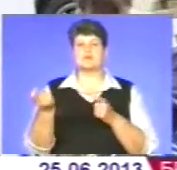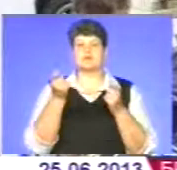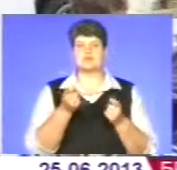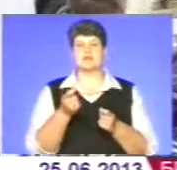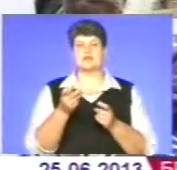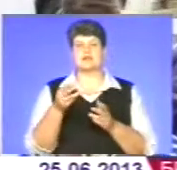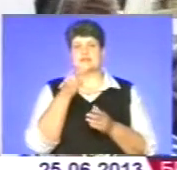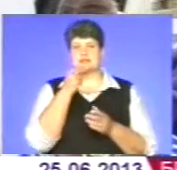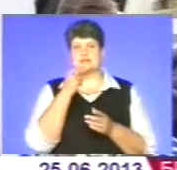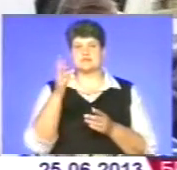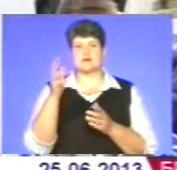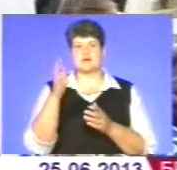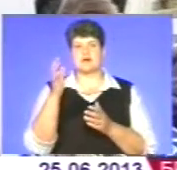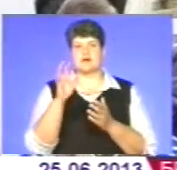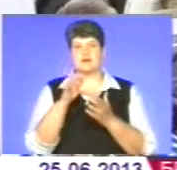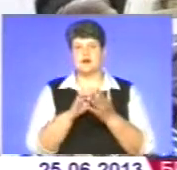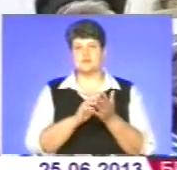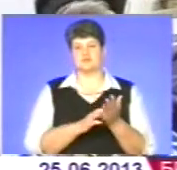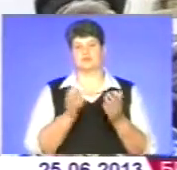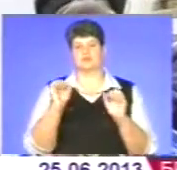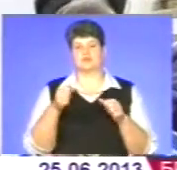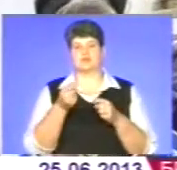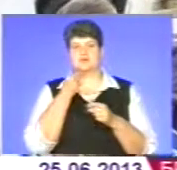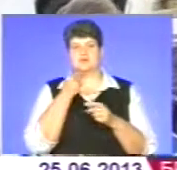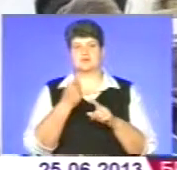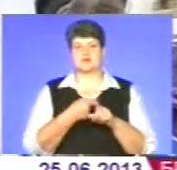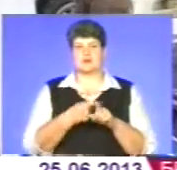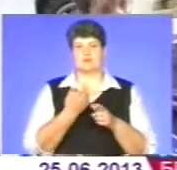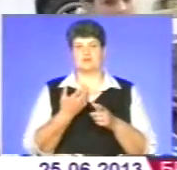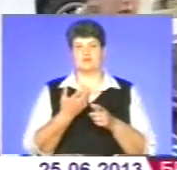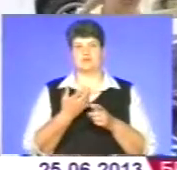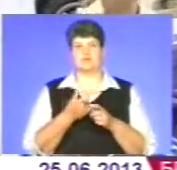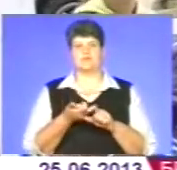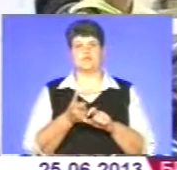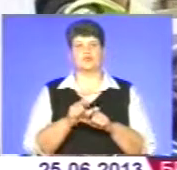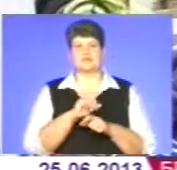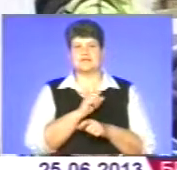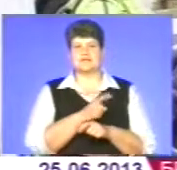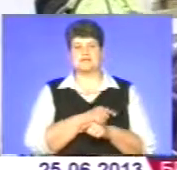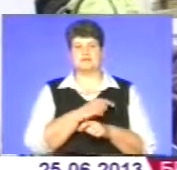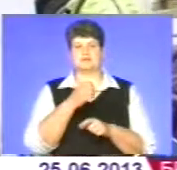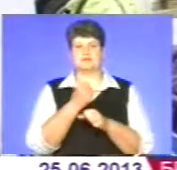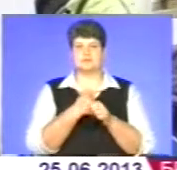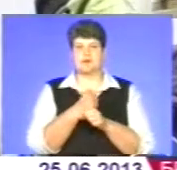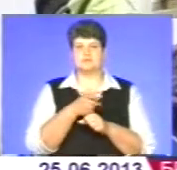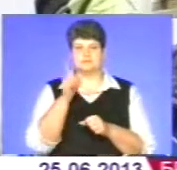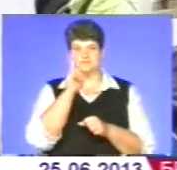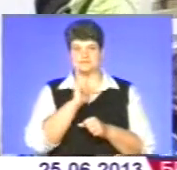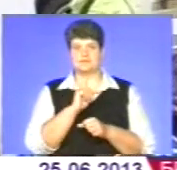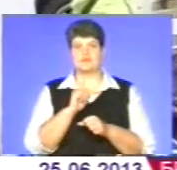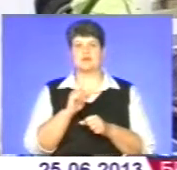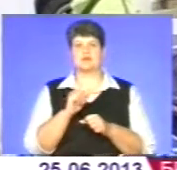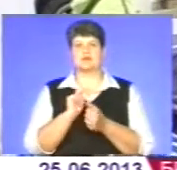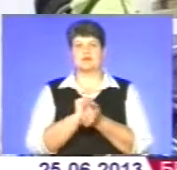Можна теж їсти з картоплою гарячою. І з кавою дуже сирні коники смачні. На весілля в нас дають сирні